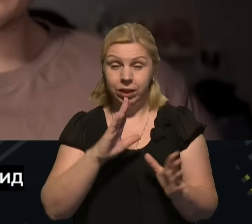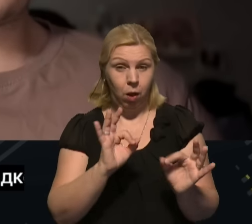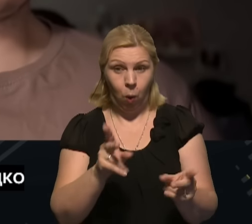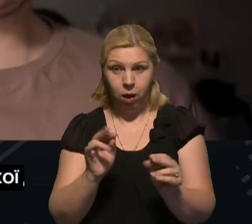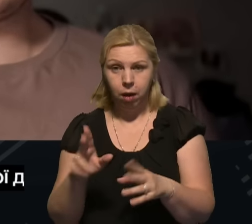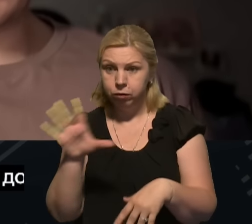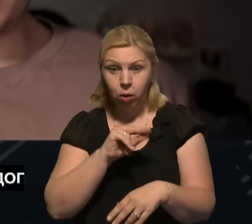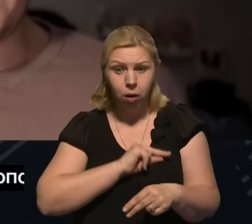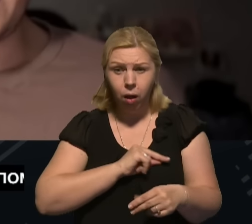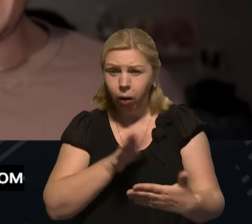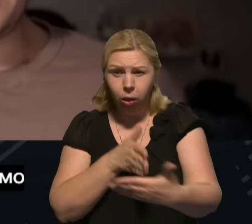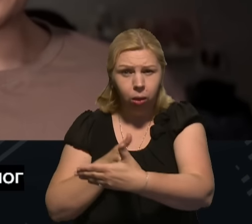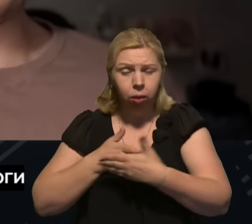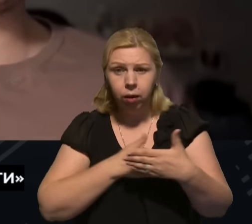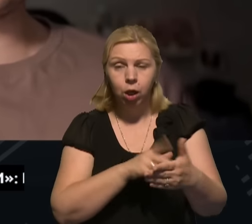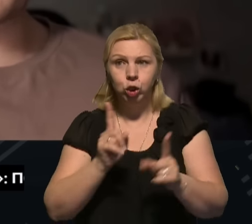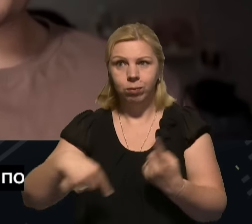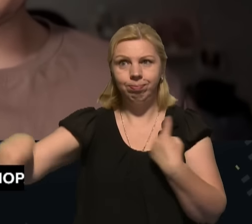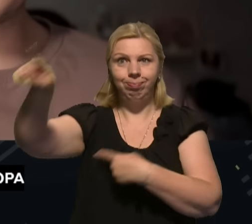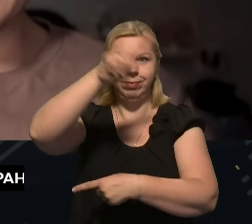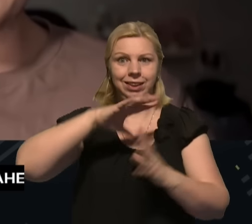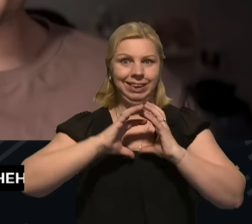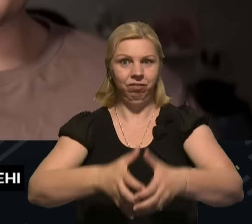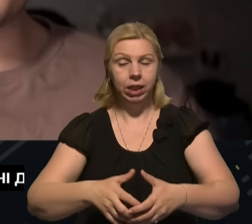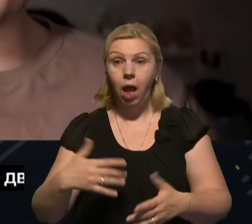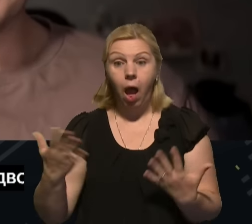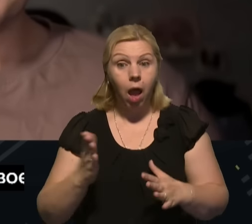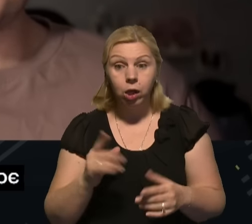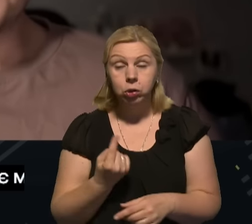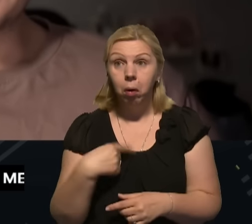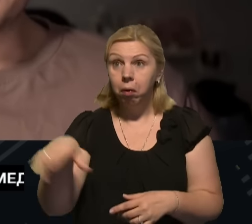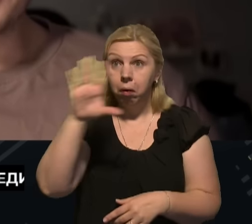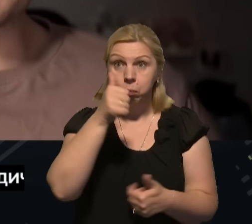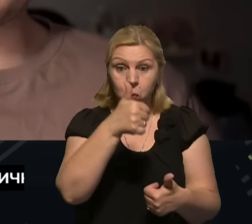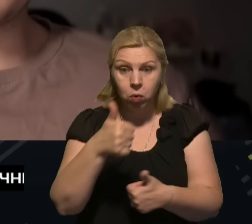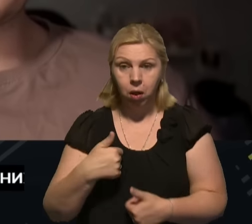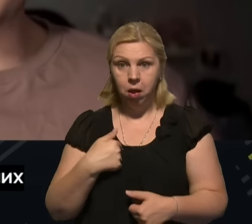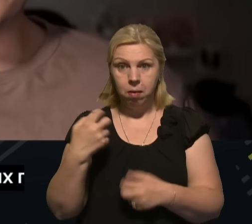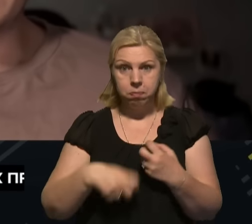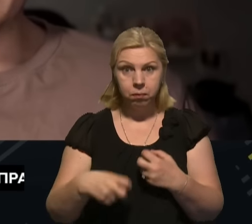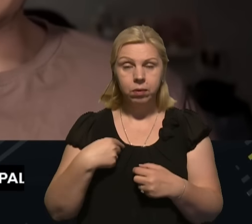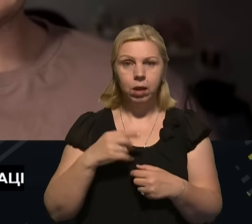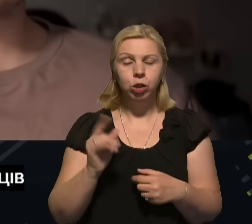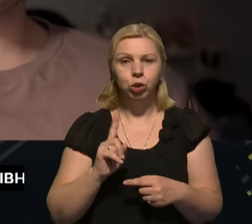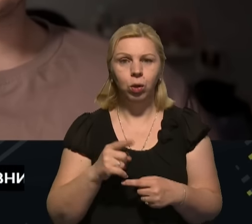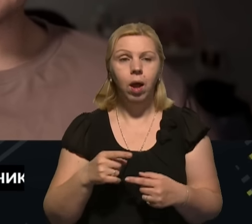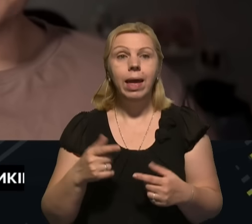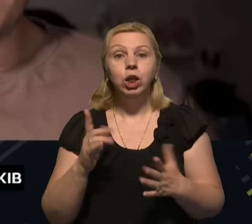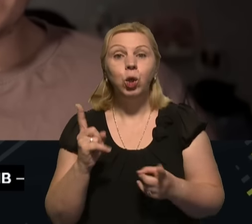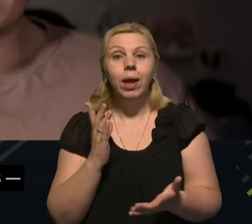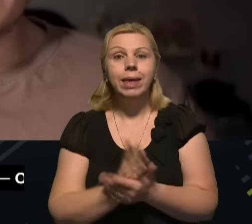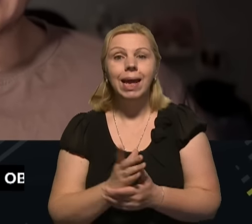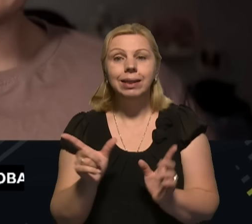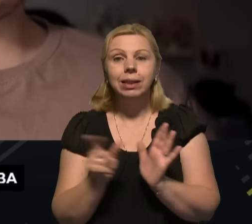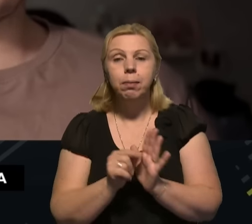перестало працювати, значить, щось масштабніше. Якщо не все не зламалося, то, значить, менш масштаб. Якщо є з ким